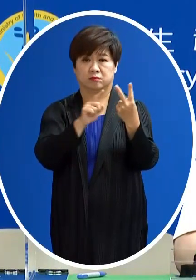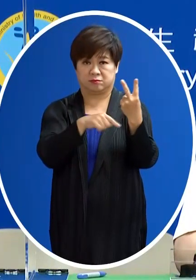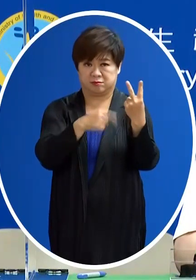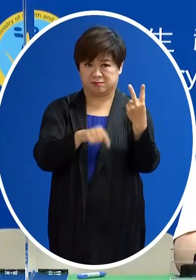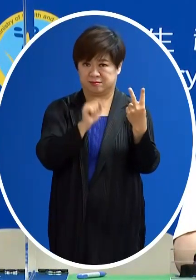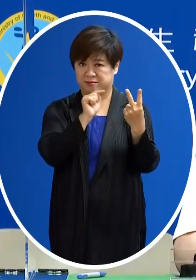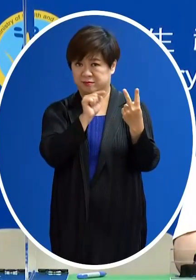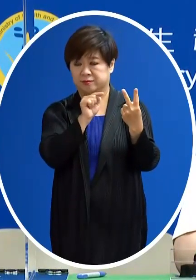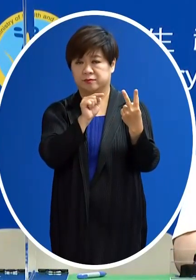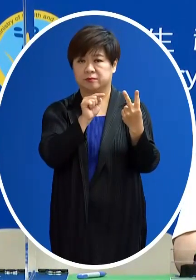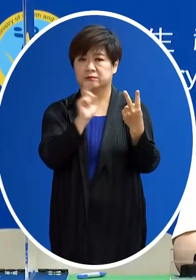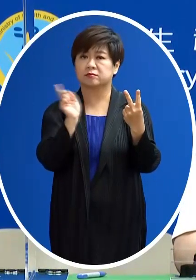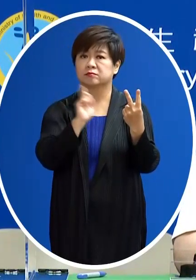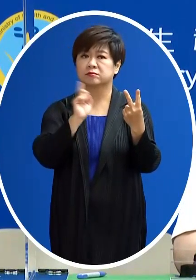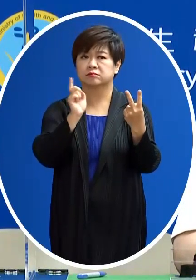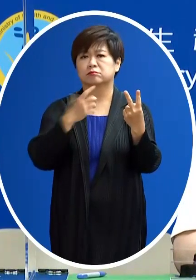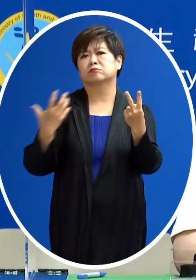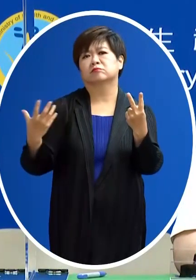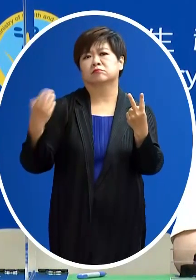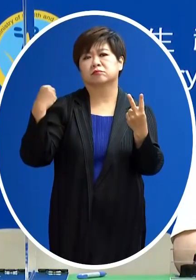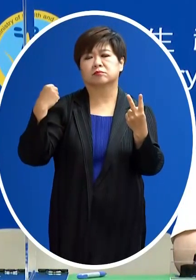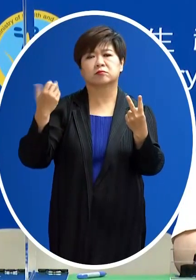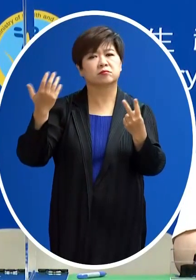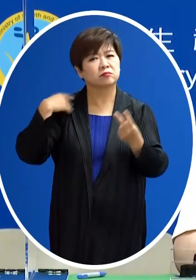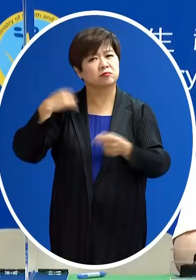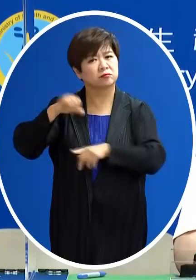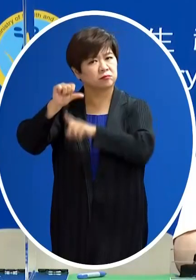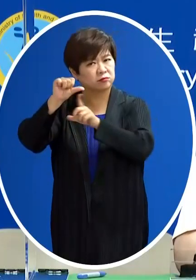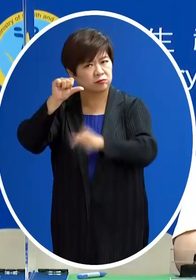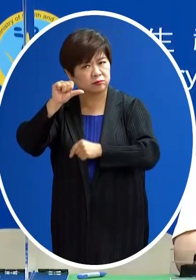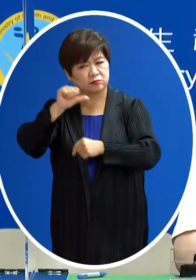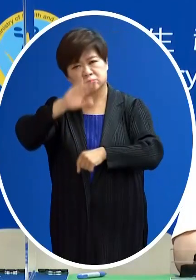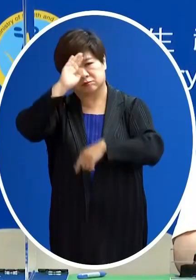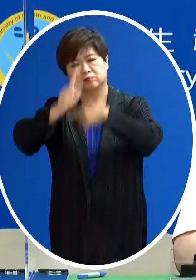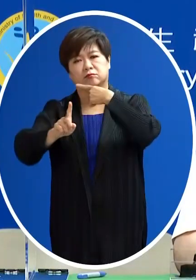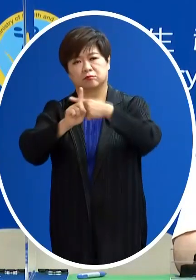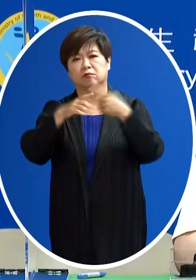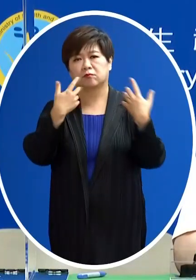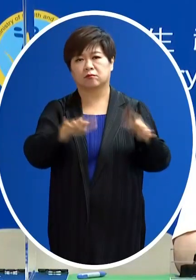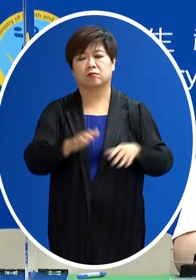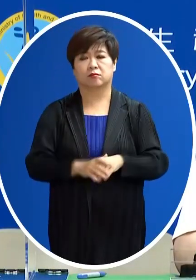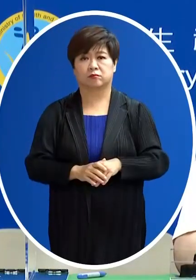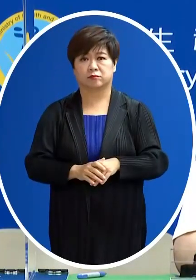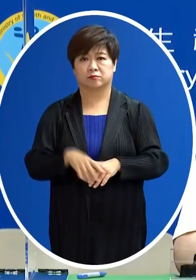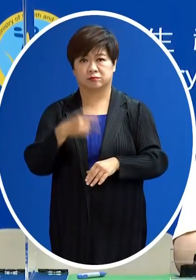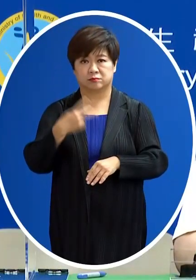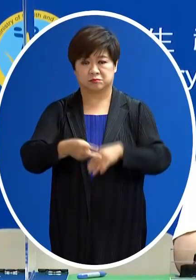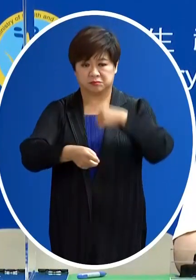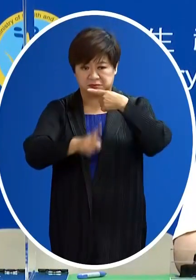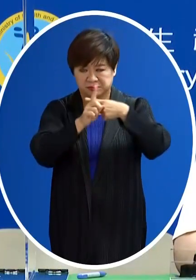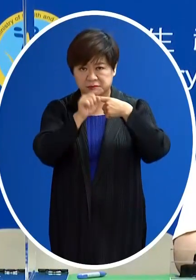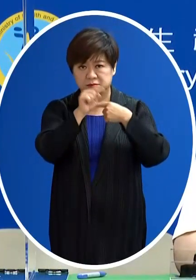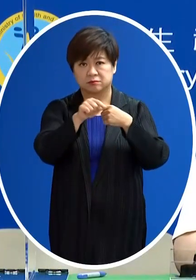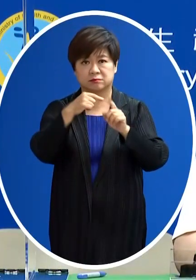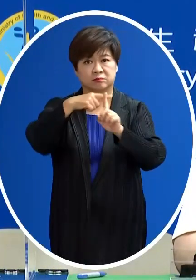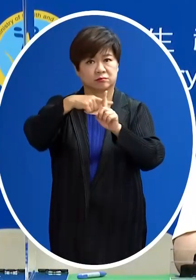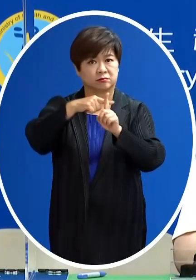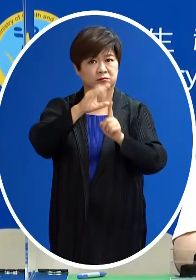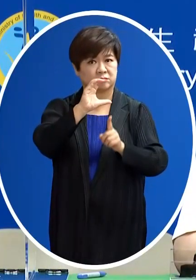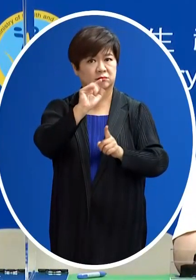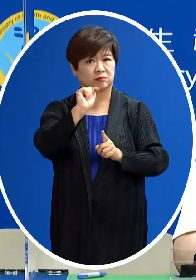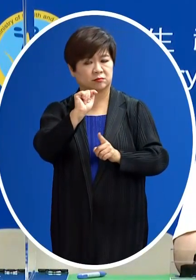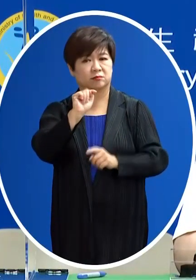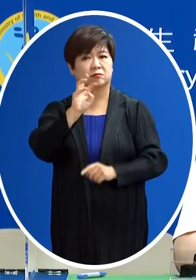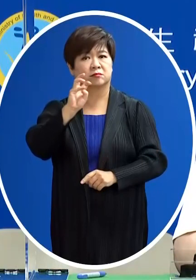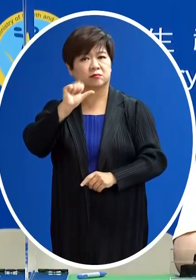位 事實上都是就案 在這個5月份就已經有確診過 那這次驗出來的CT值是分